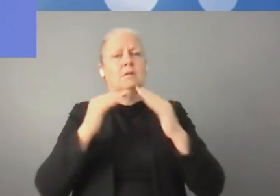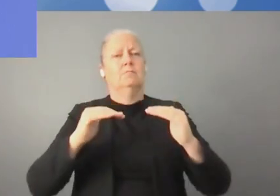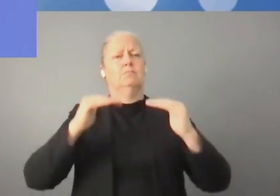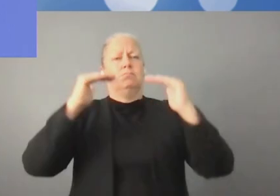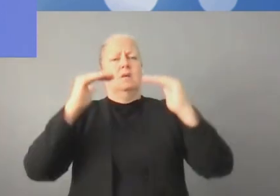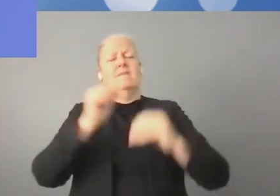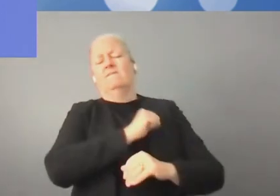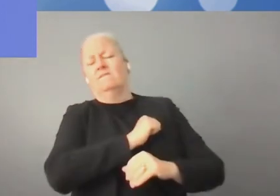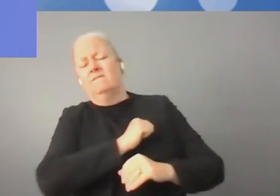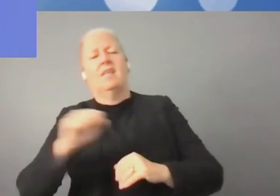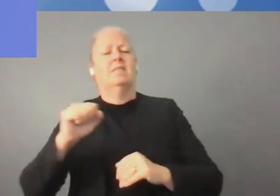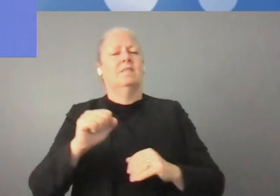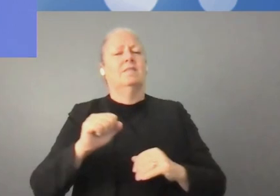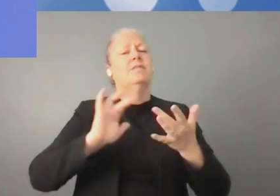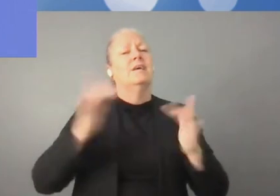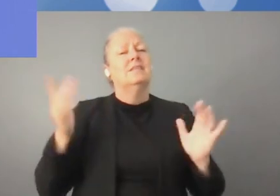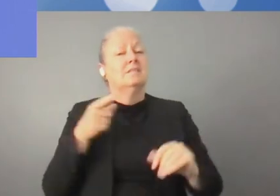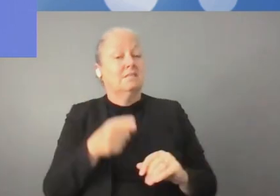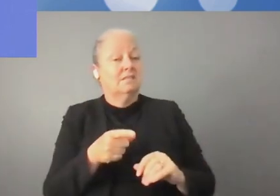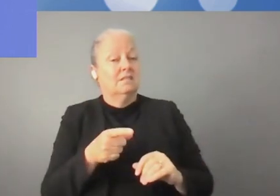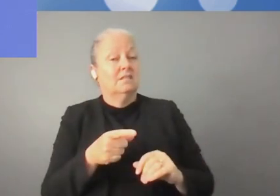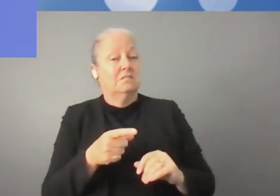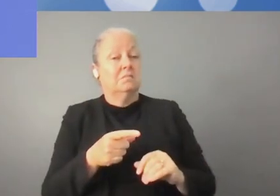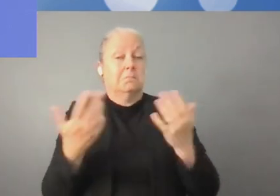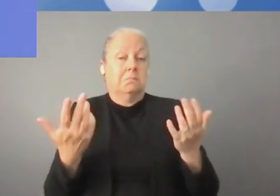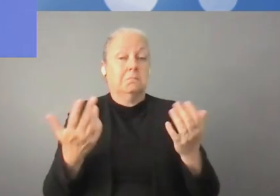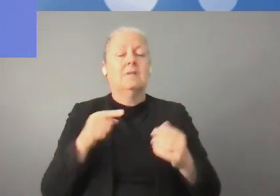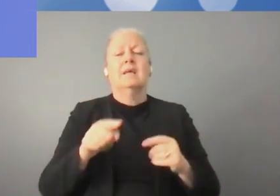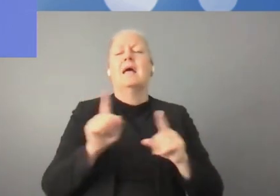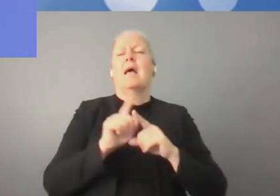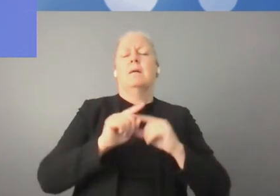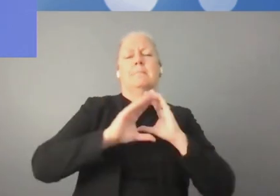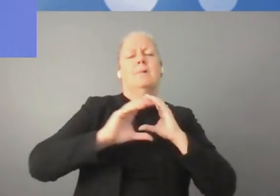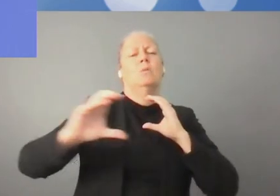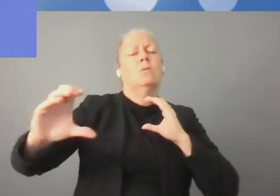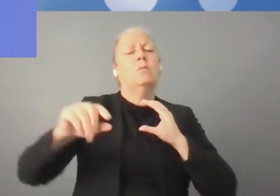Nous essayons de connecter 30 000 écoles à Internet à